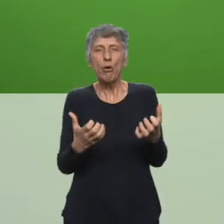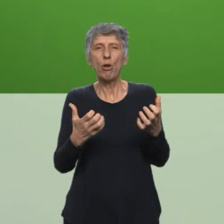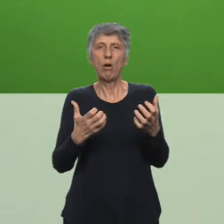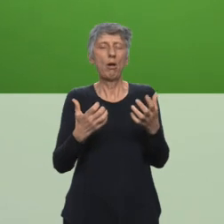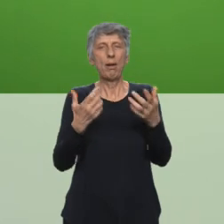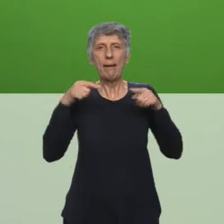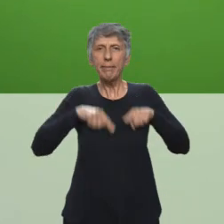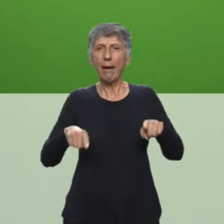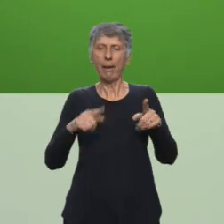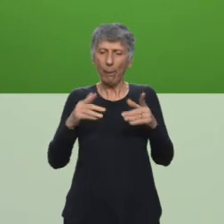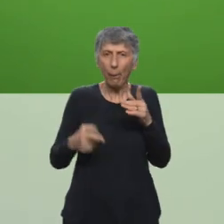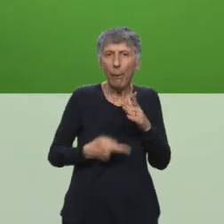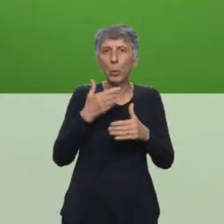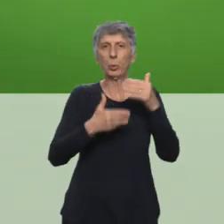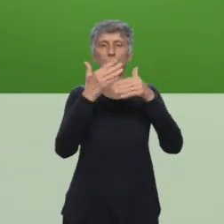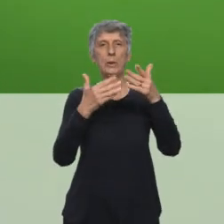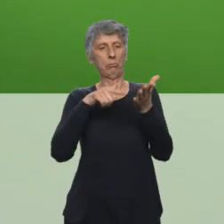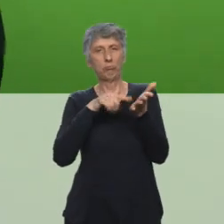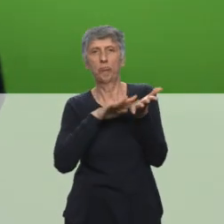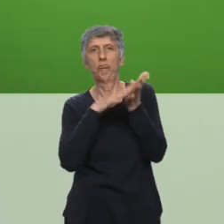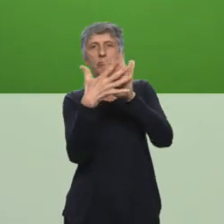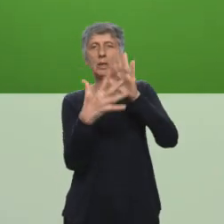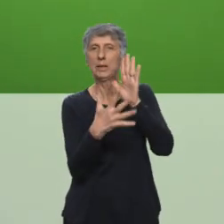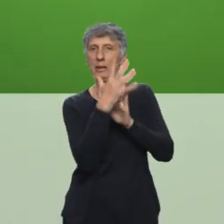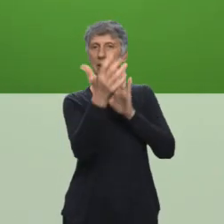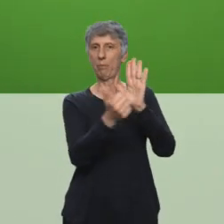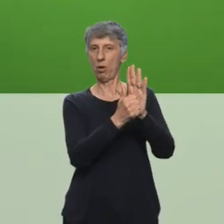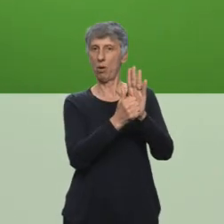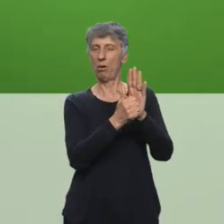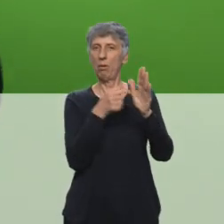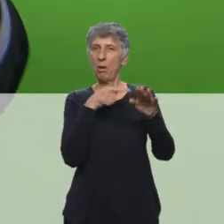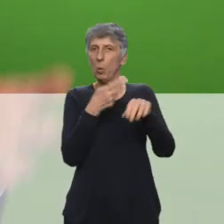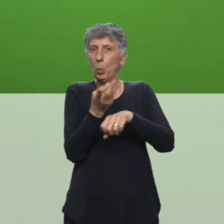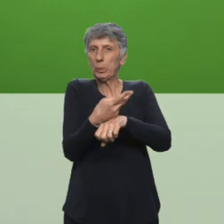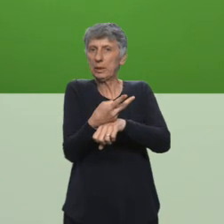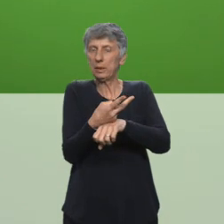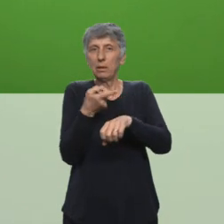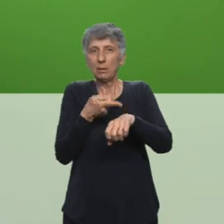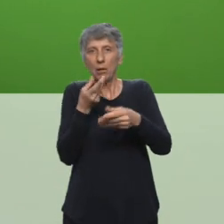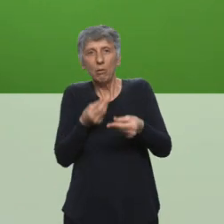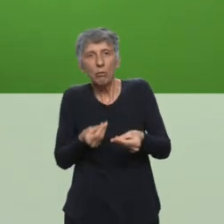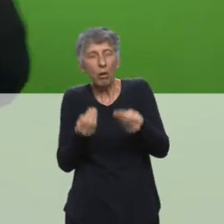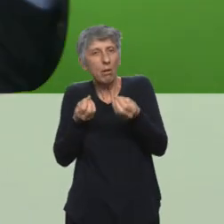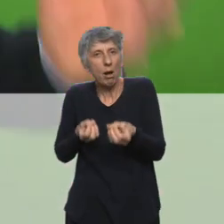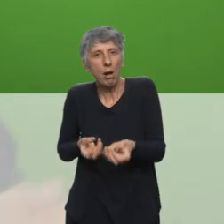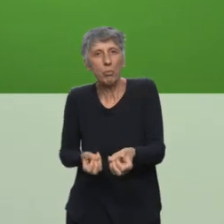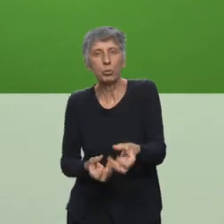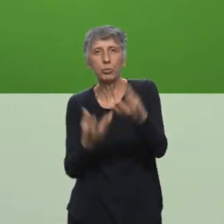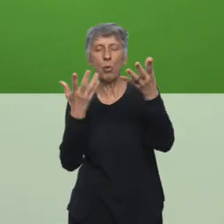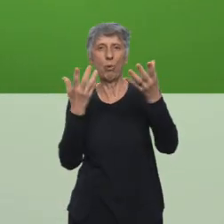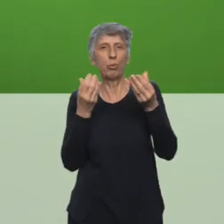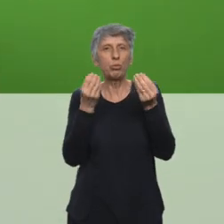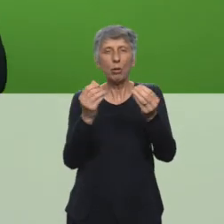veux reconstruire un État qui redevienne un symbole et un outil pour donner l'impulsion